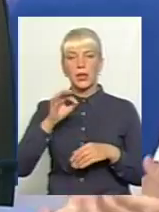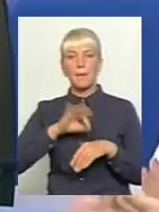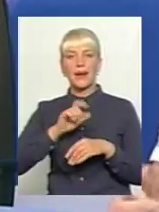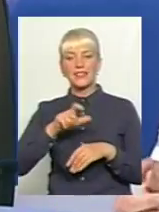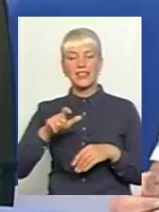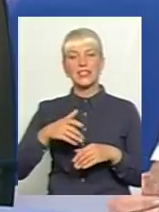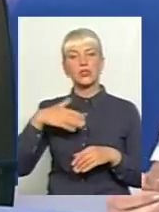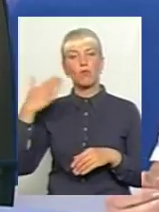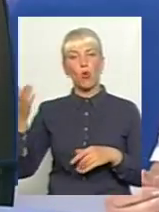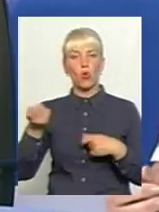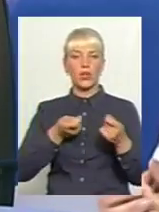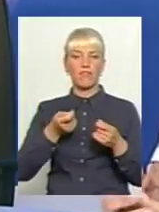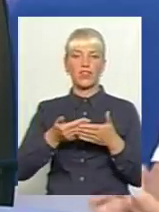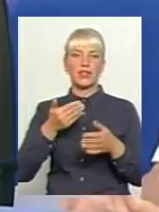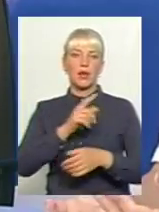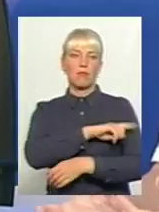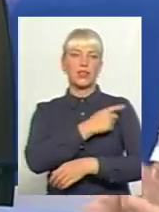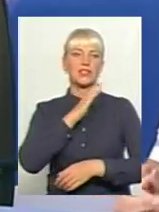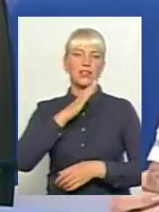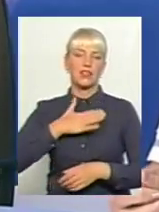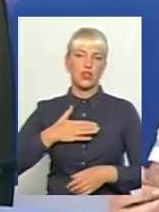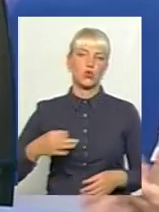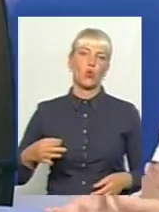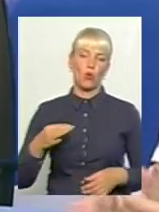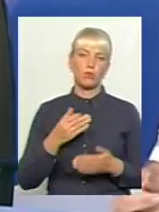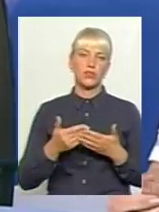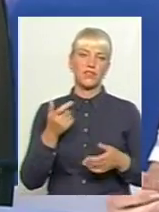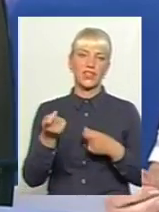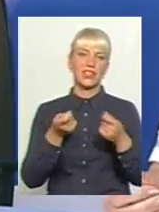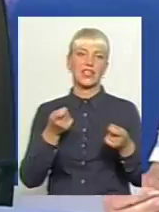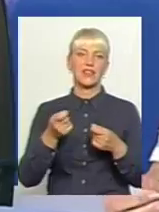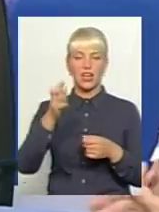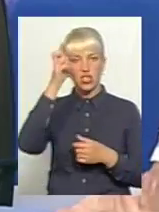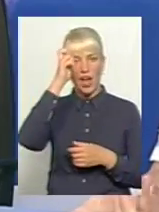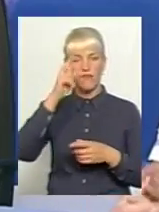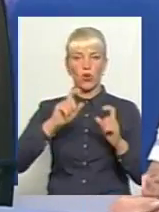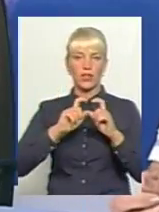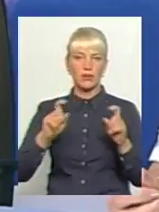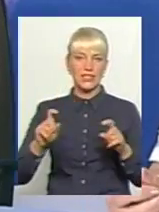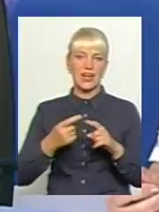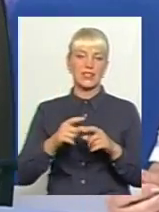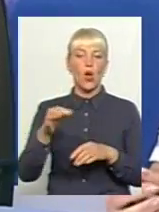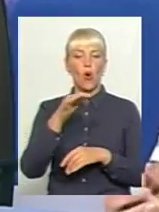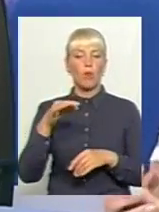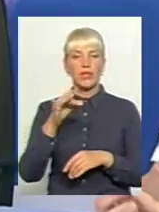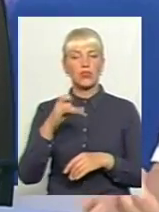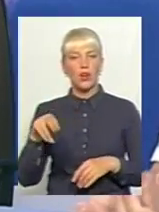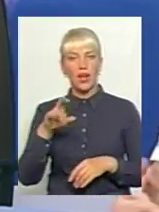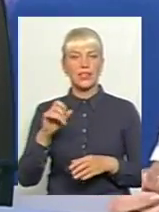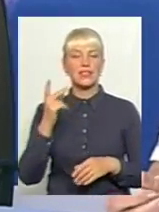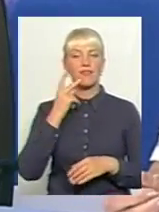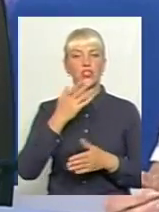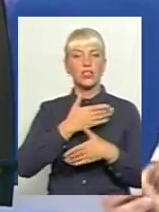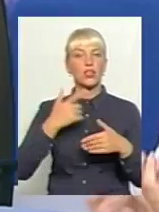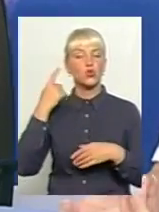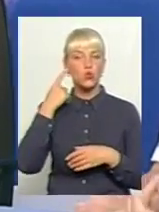що від медицини нашої області, що від керівництва державної адміністрації, обласної ради, завжди йдуть, скажімо, чують